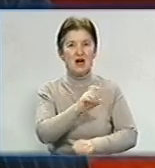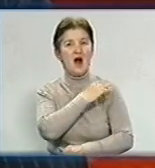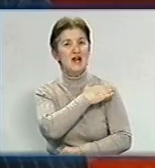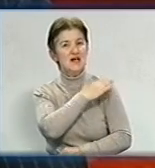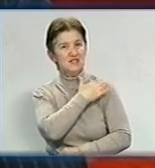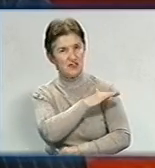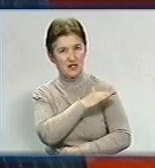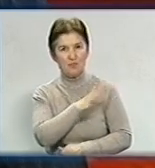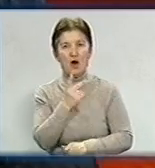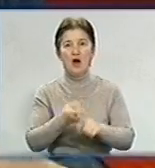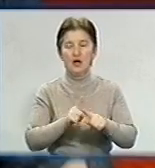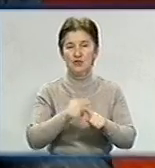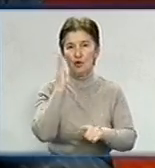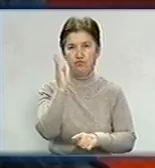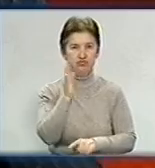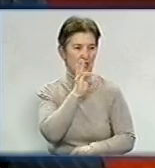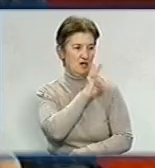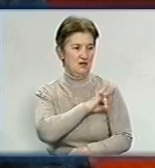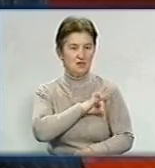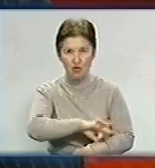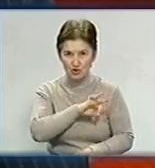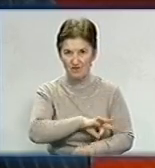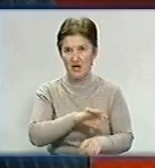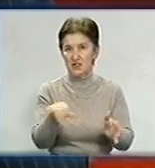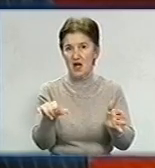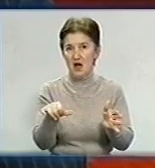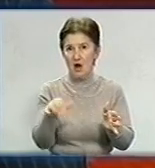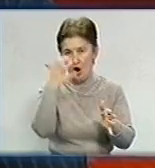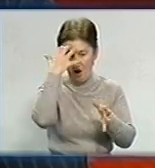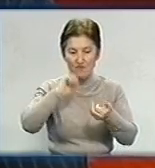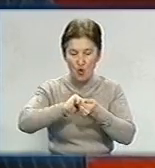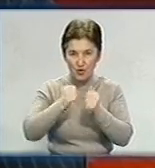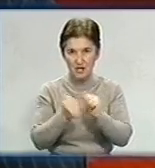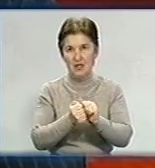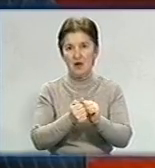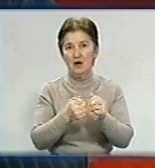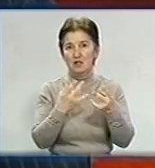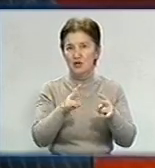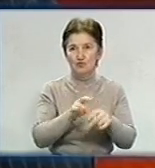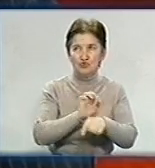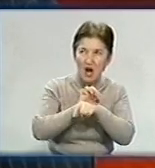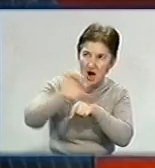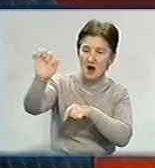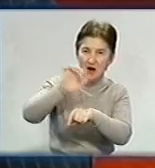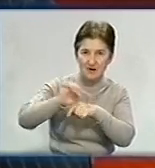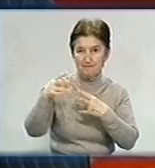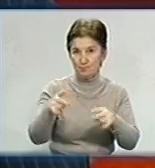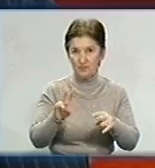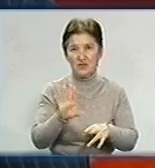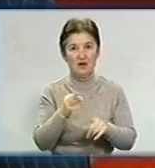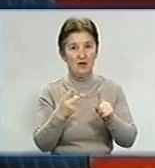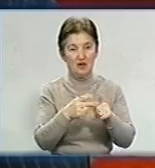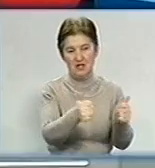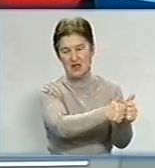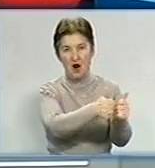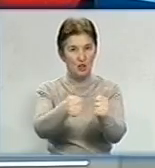використовувати це вугілля, його не потрібно буде транспортувати. Тобто ми будемо економити. Електроенергія буде, по-перше, конкурентно спроможною, по-другому, тут